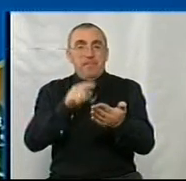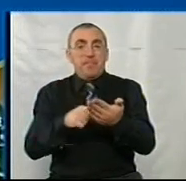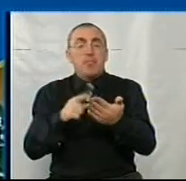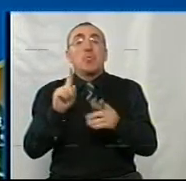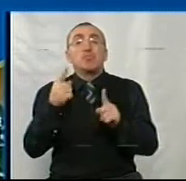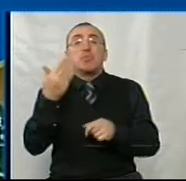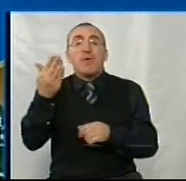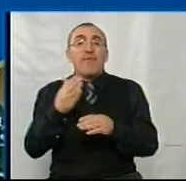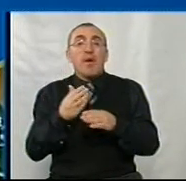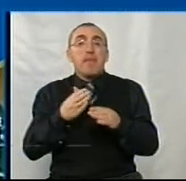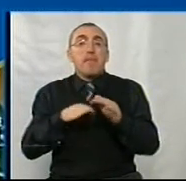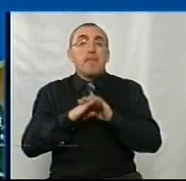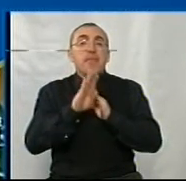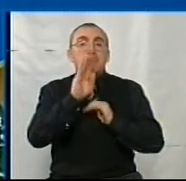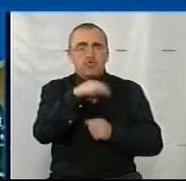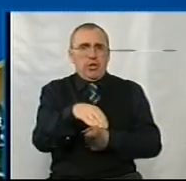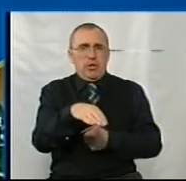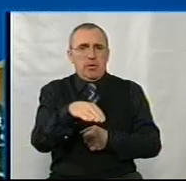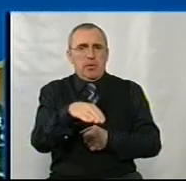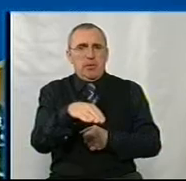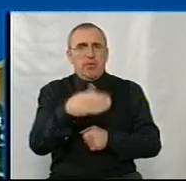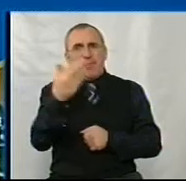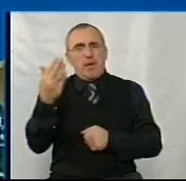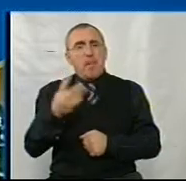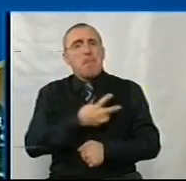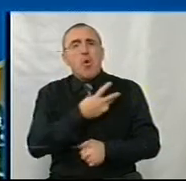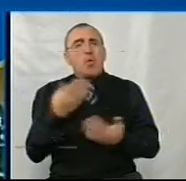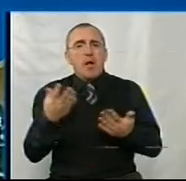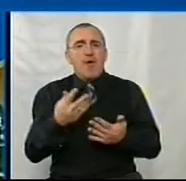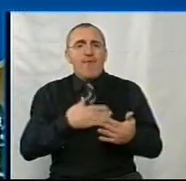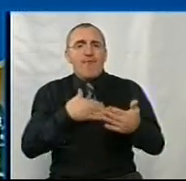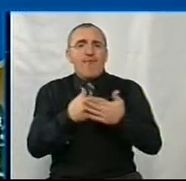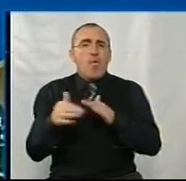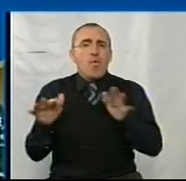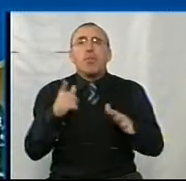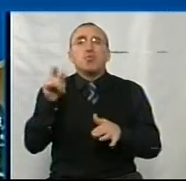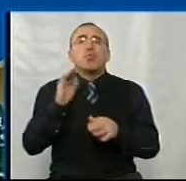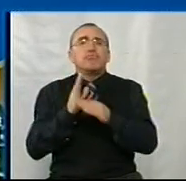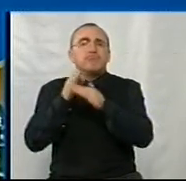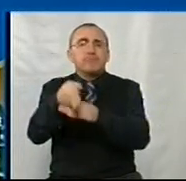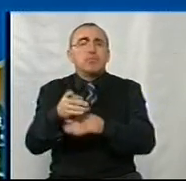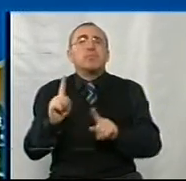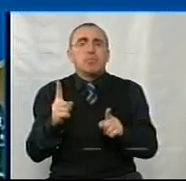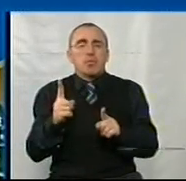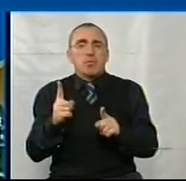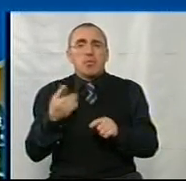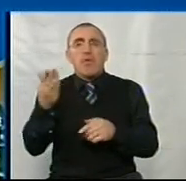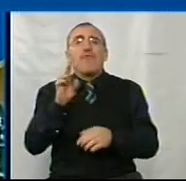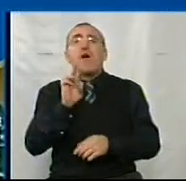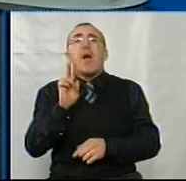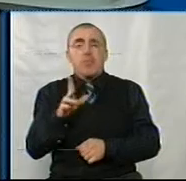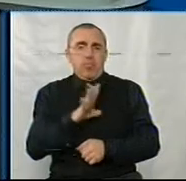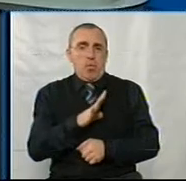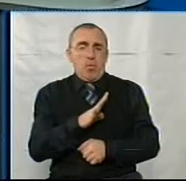чого ви пішли, і чи ваша мотивація волонтера, чого ви туди пішли, і як у вас це було.